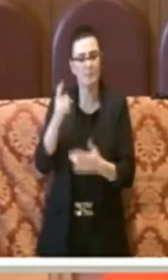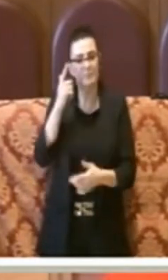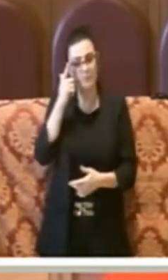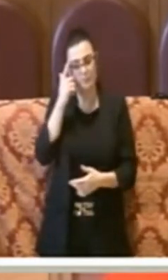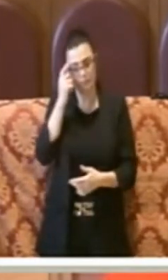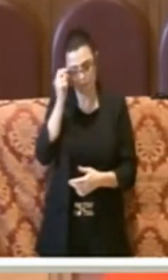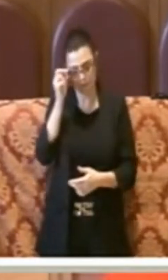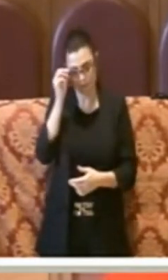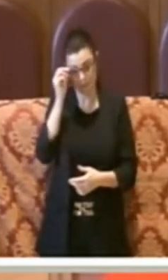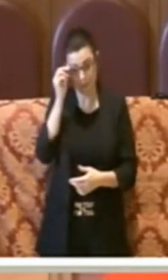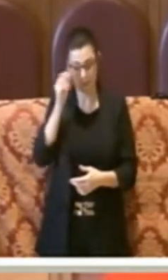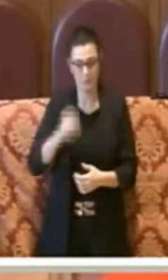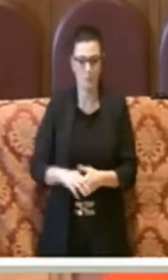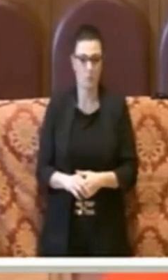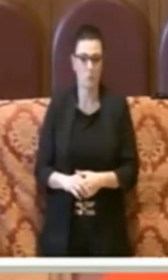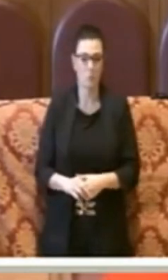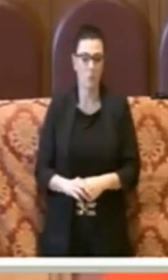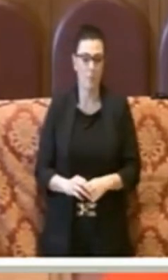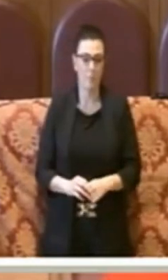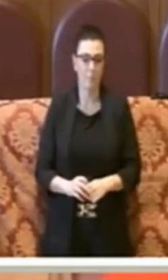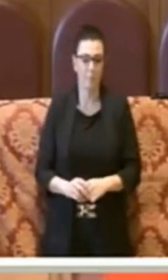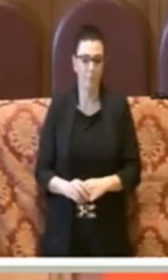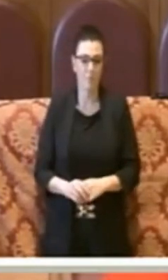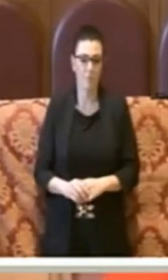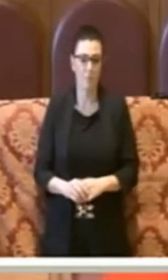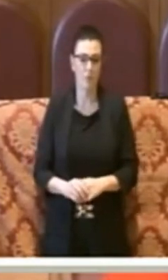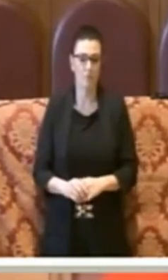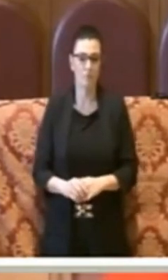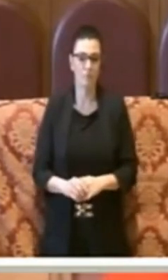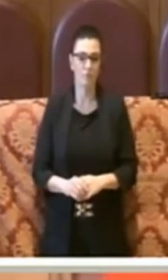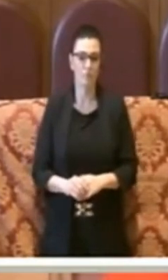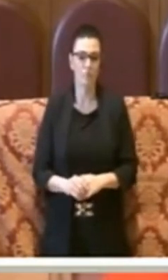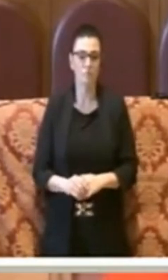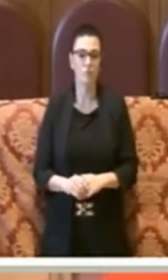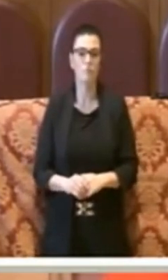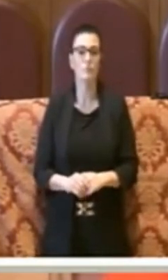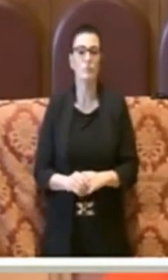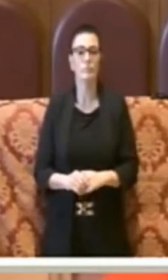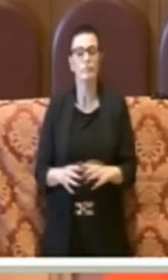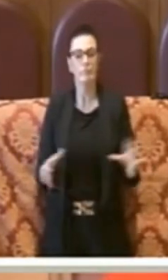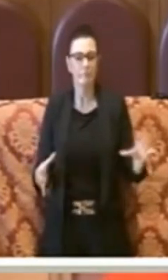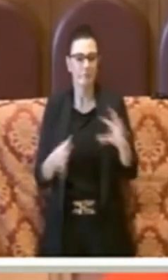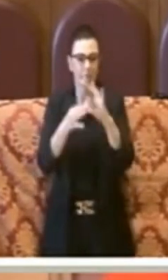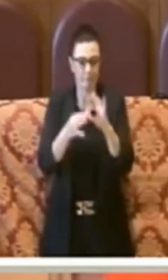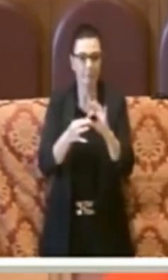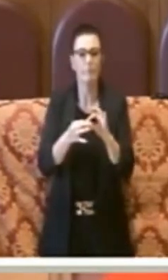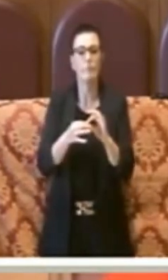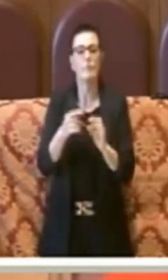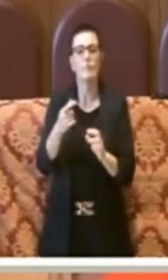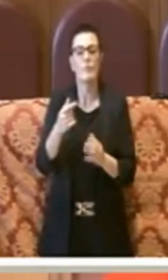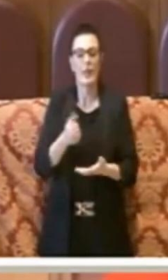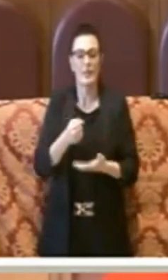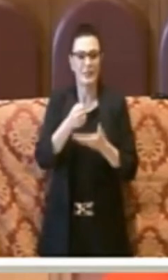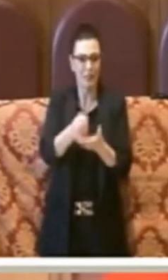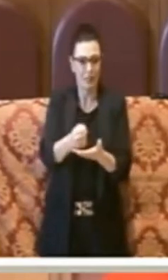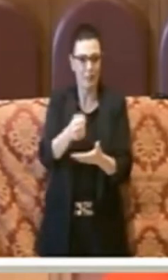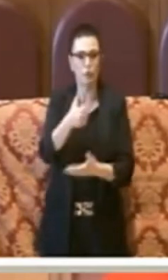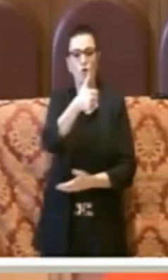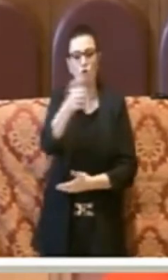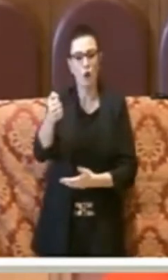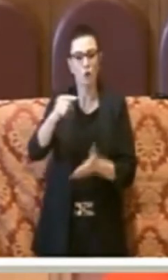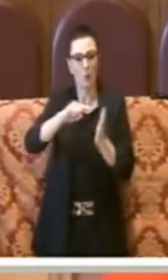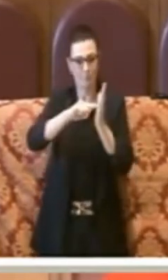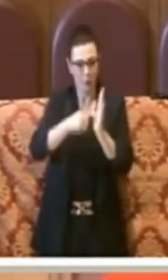accostato lo stanziamento di 100 milioni sul titolo secondo di cui ha parlato poc